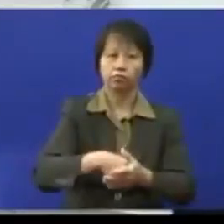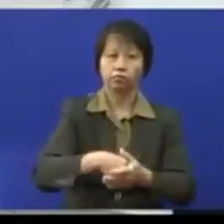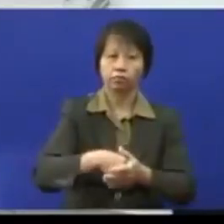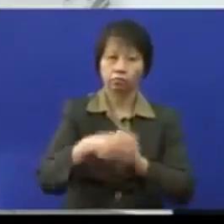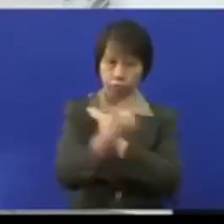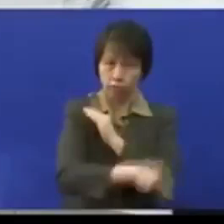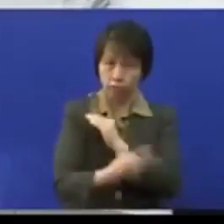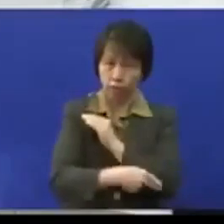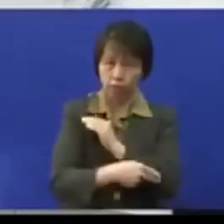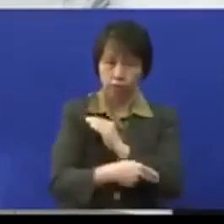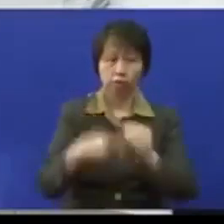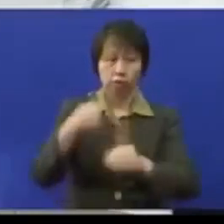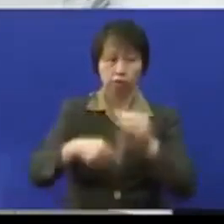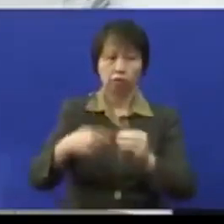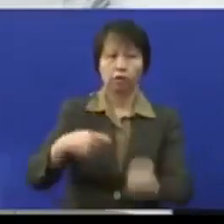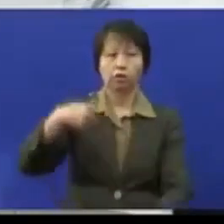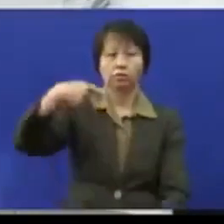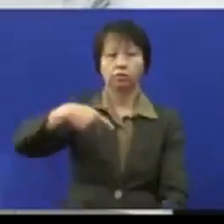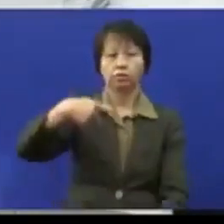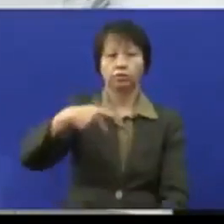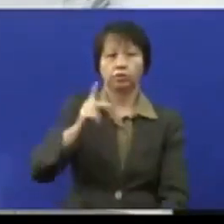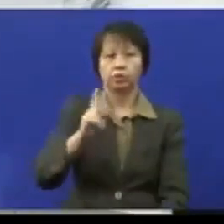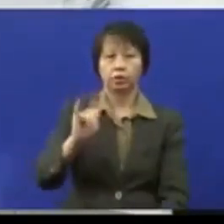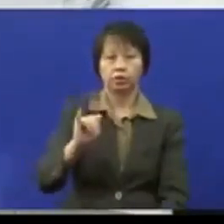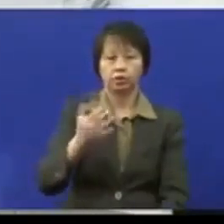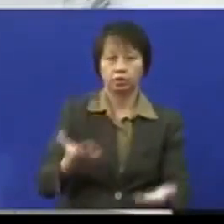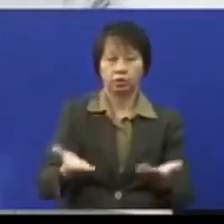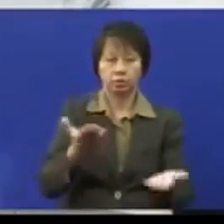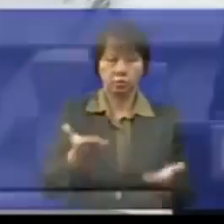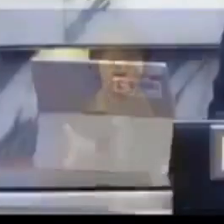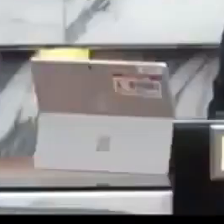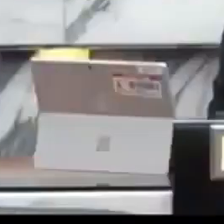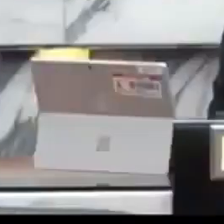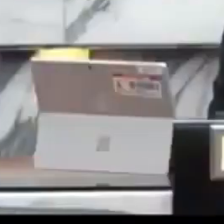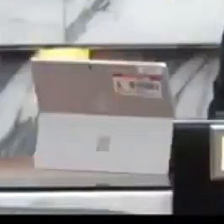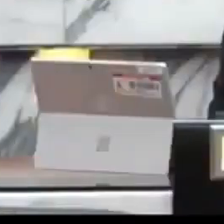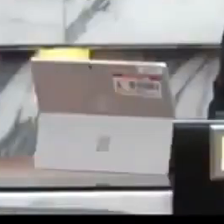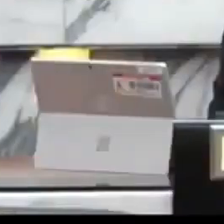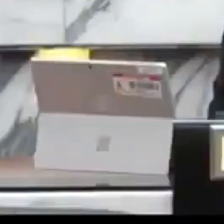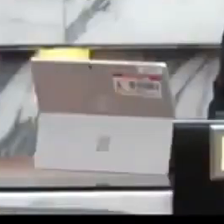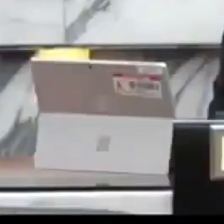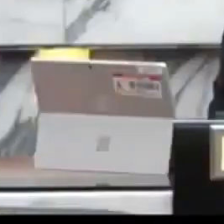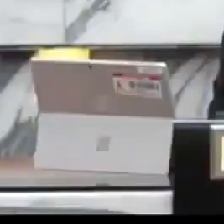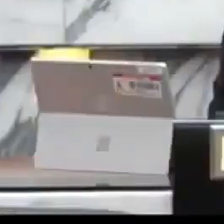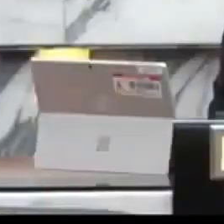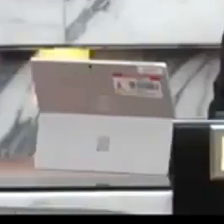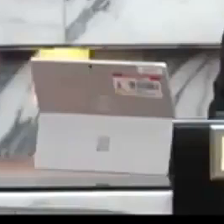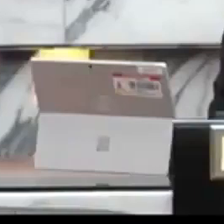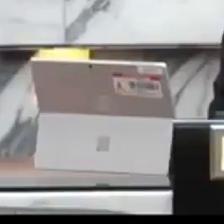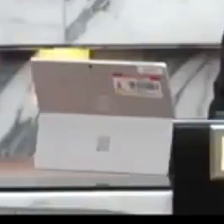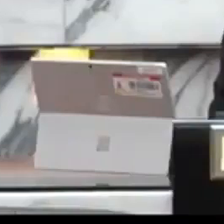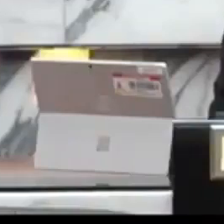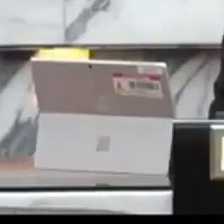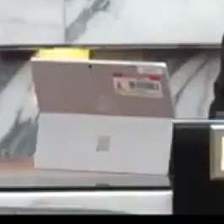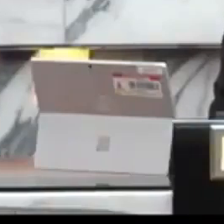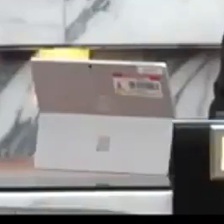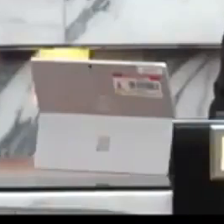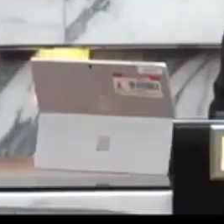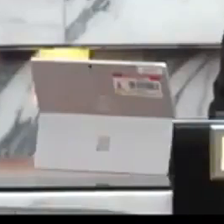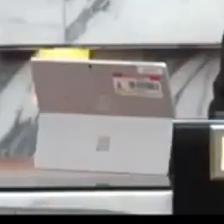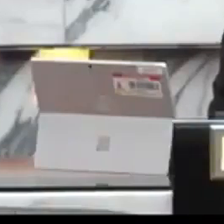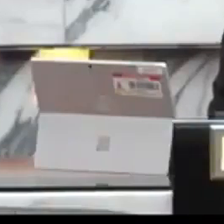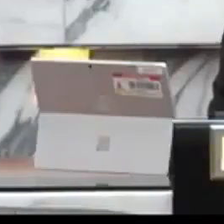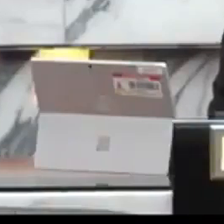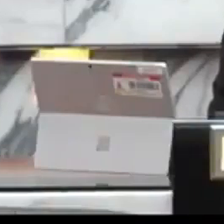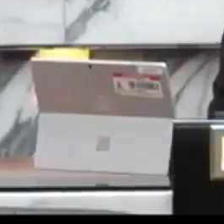mengenai PPKI yang ini mungkin dalam masalah utama mungkin terlepas pandang mungkin ataupun tak disebut saya mengambil satu aspek dari segi